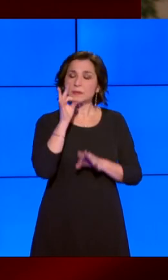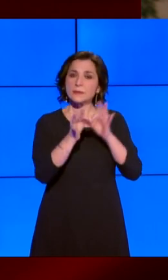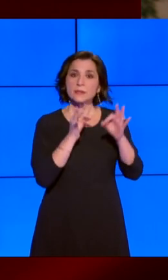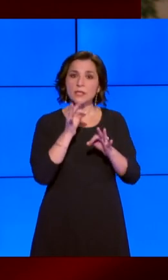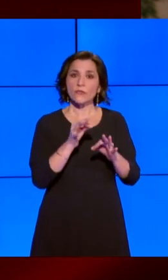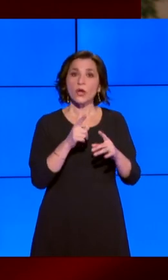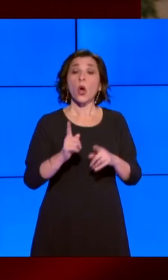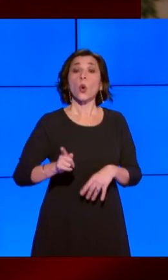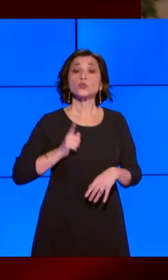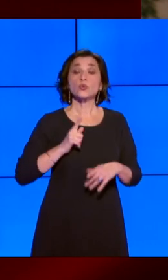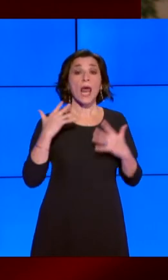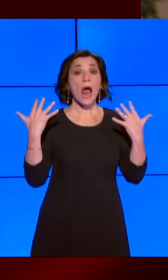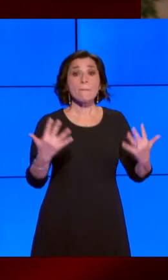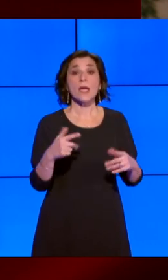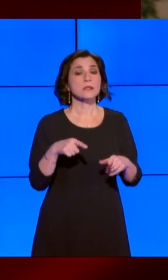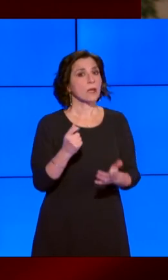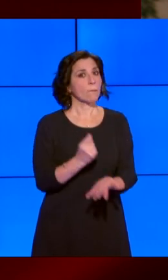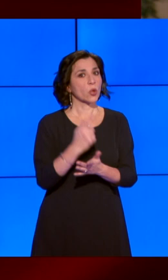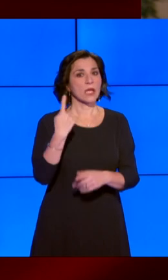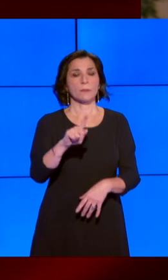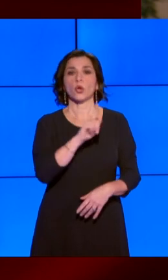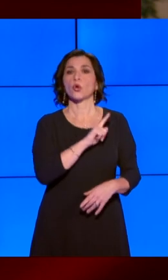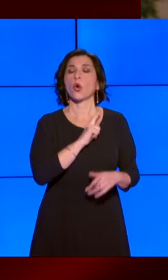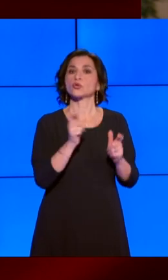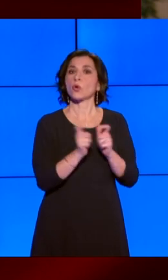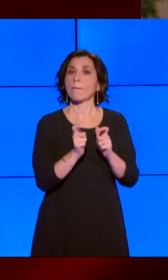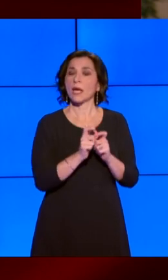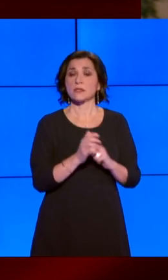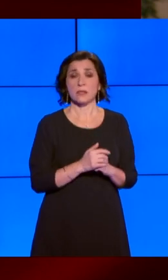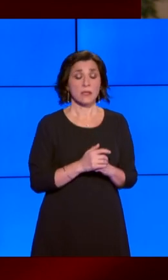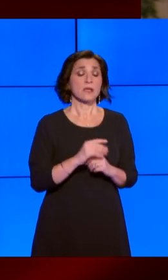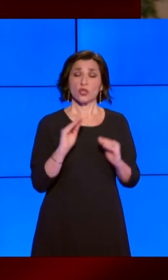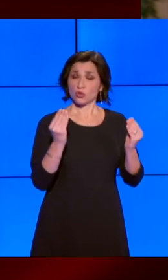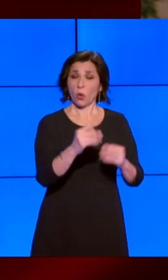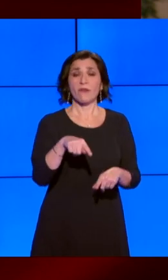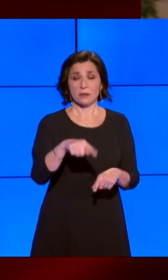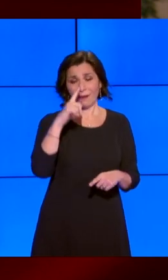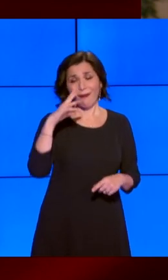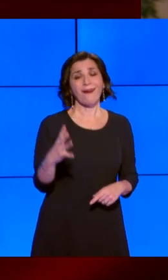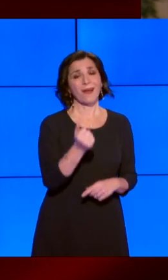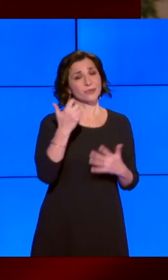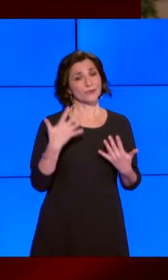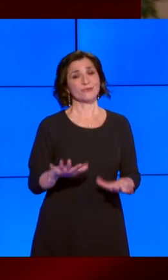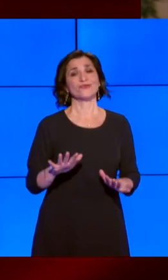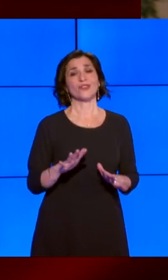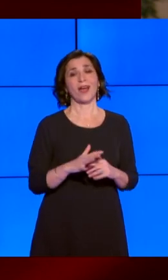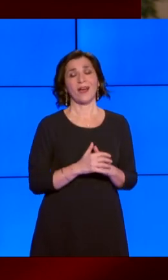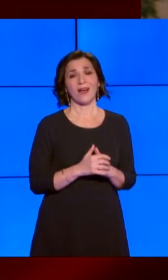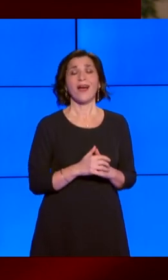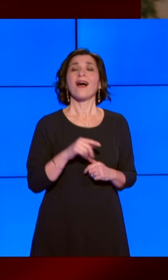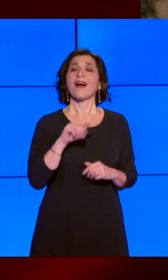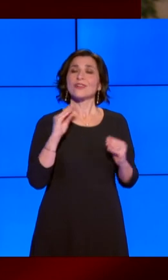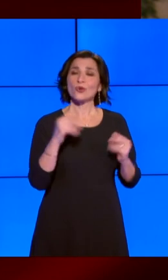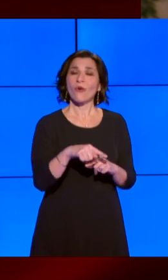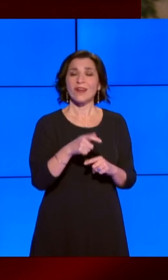fondamentale per il nostro Paese. I giovani l'hanno capito e fanno sentire la loro voce,